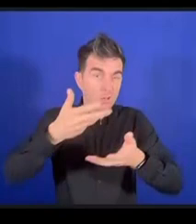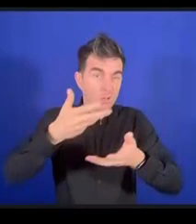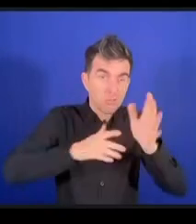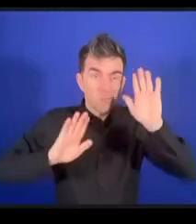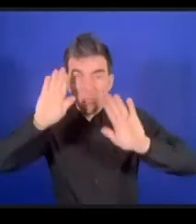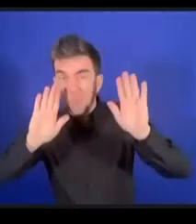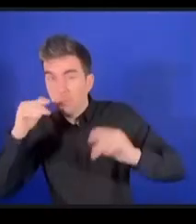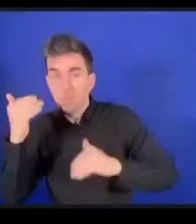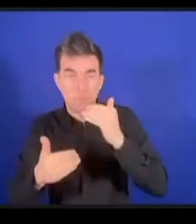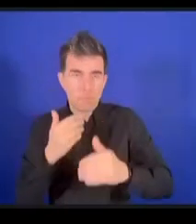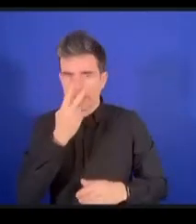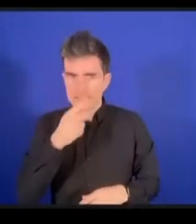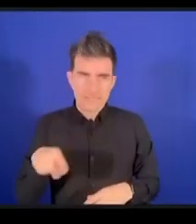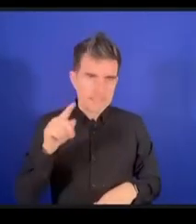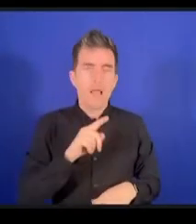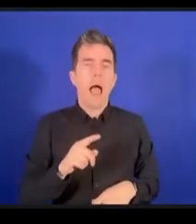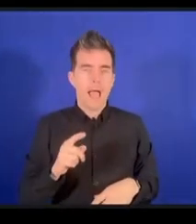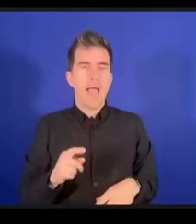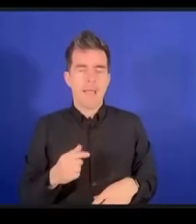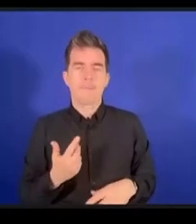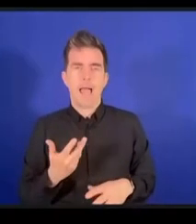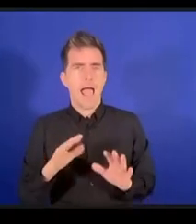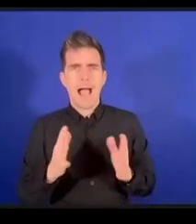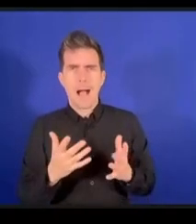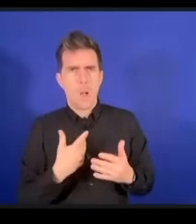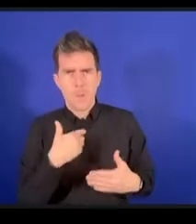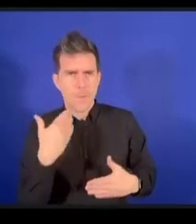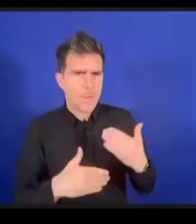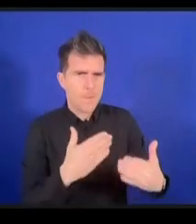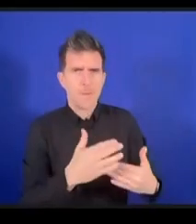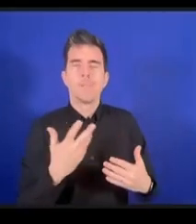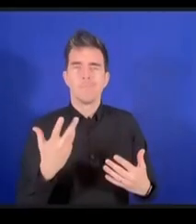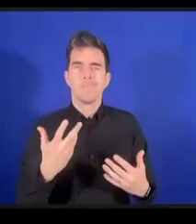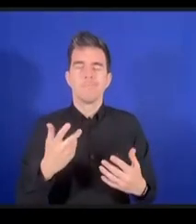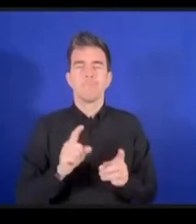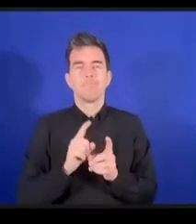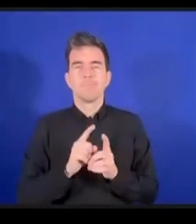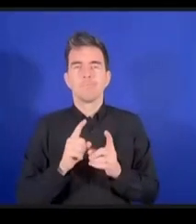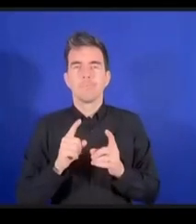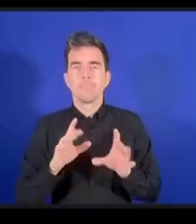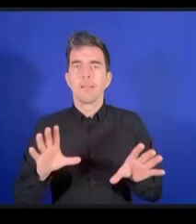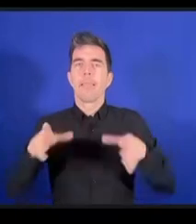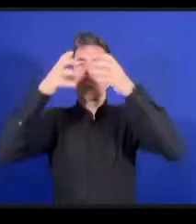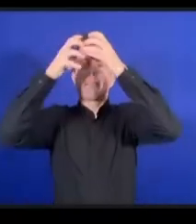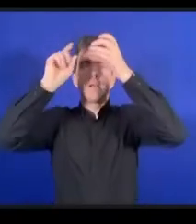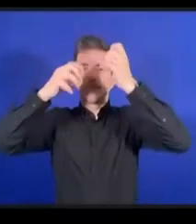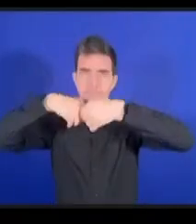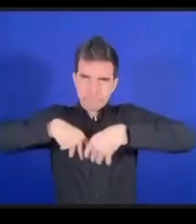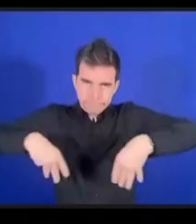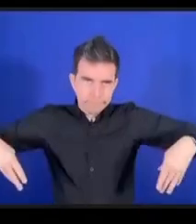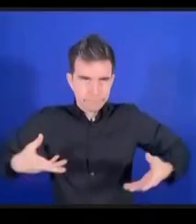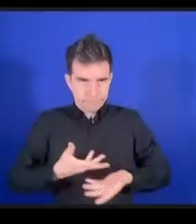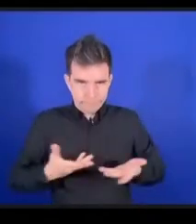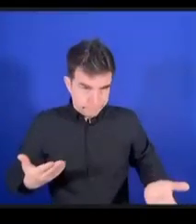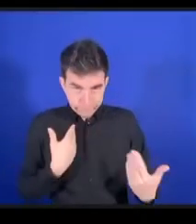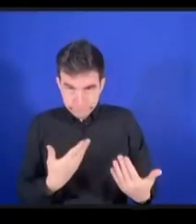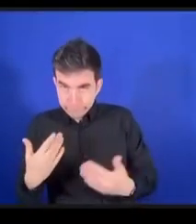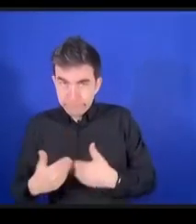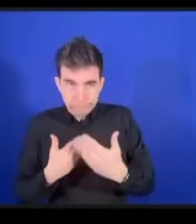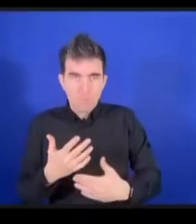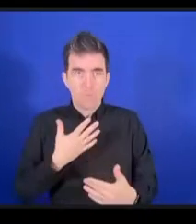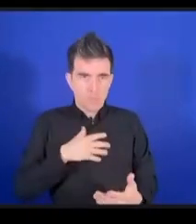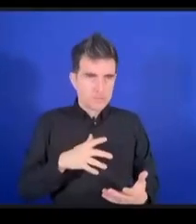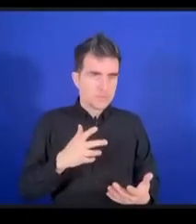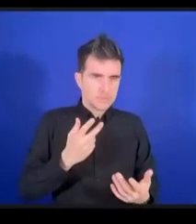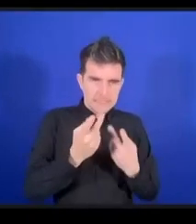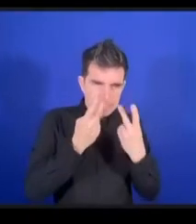qui pourrait fournir ce dialogue cette collaboration et cette délibération commune il faut donc justement pouvoir faire avancer